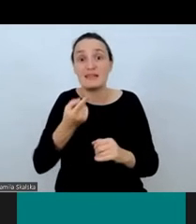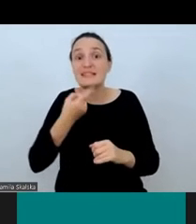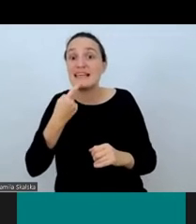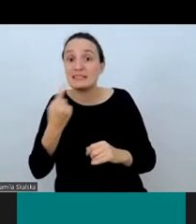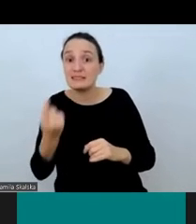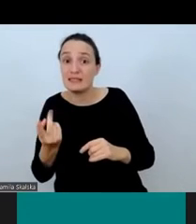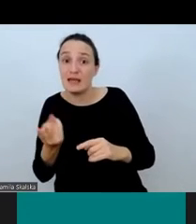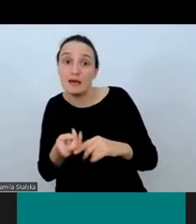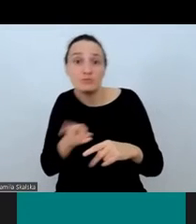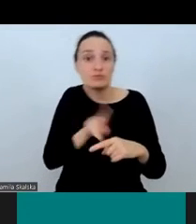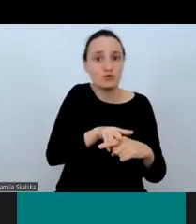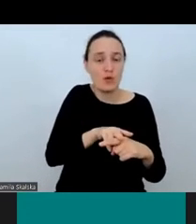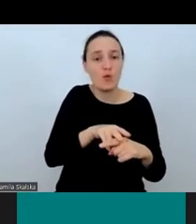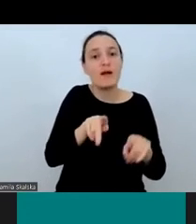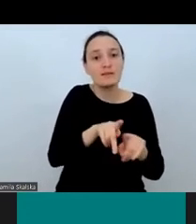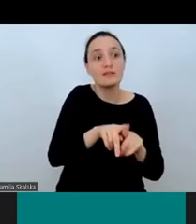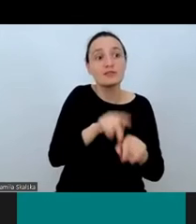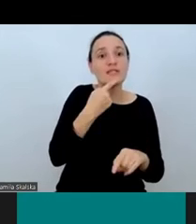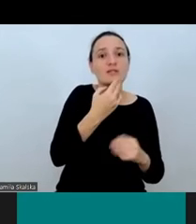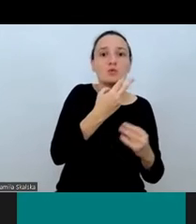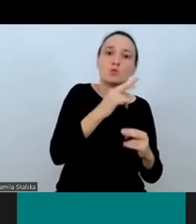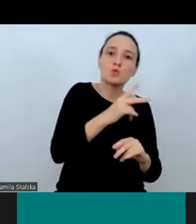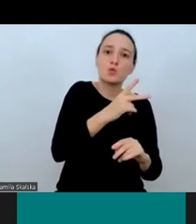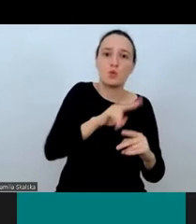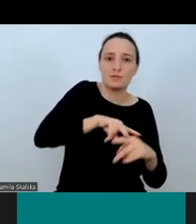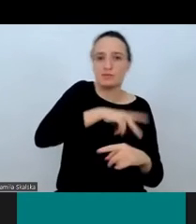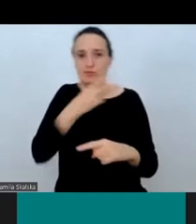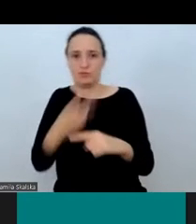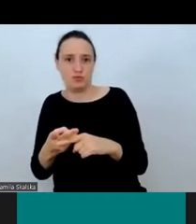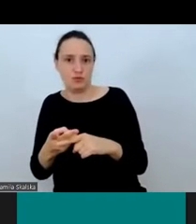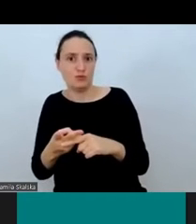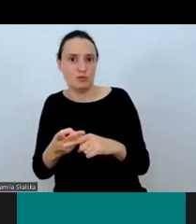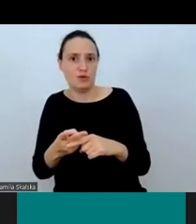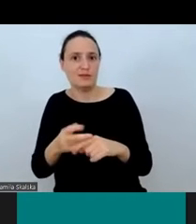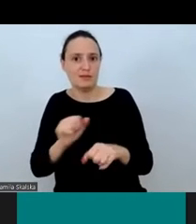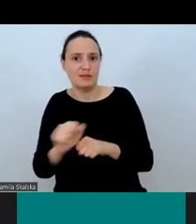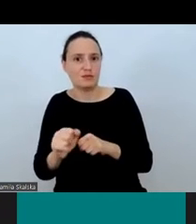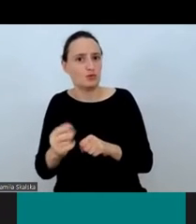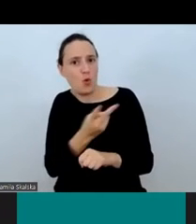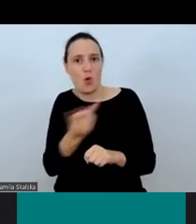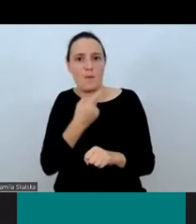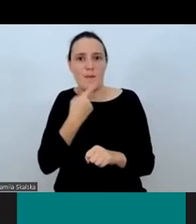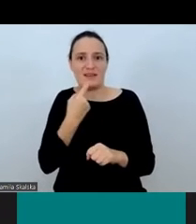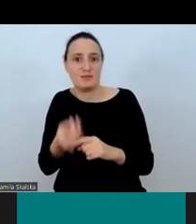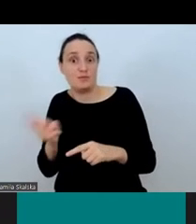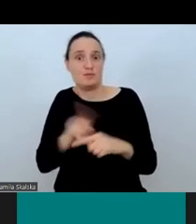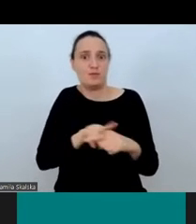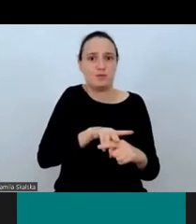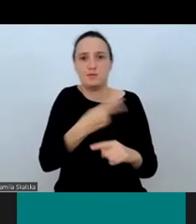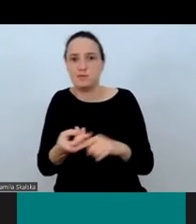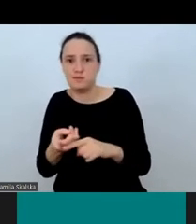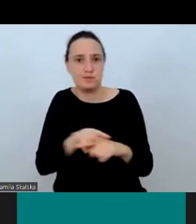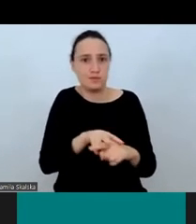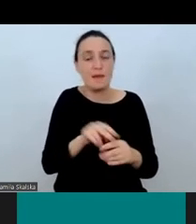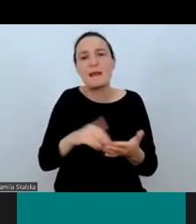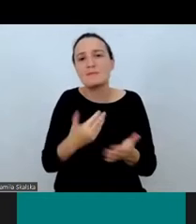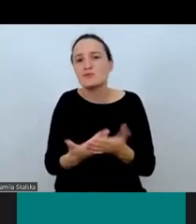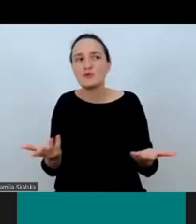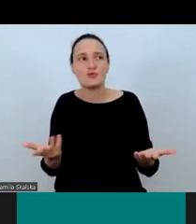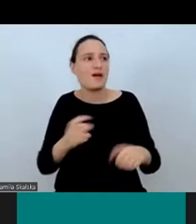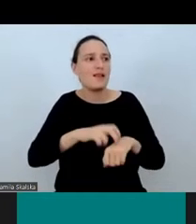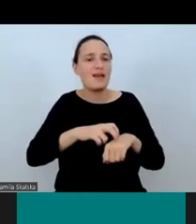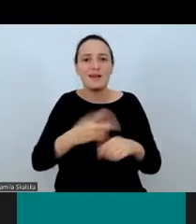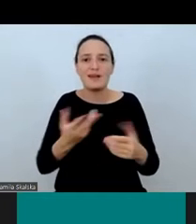Bardzo często z takim tłumaczeniem mamy do czynienia na przykład podczas wizyt lekarskich,